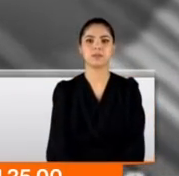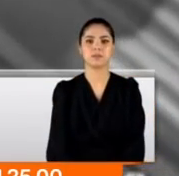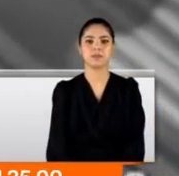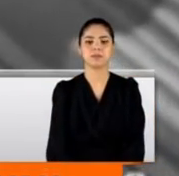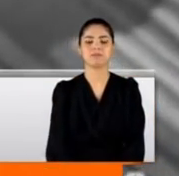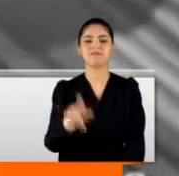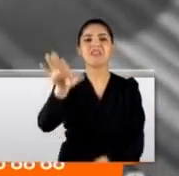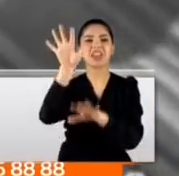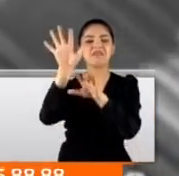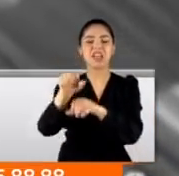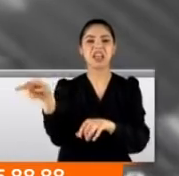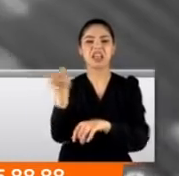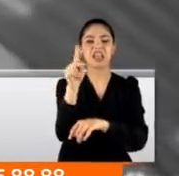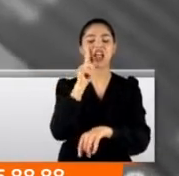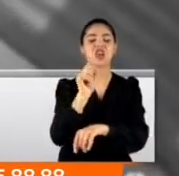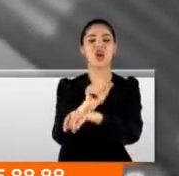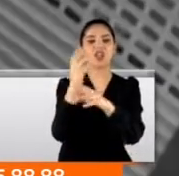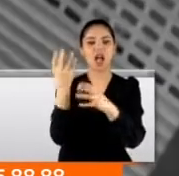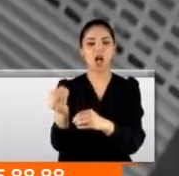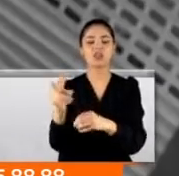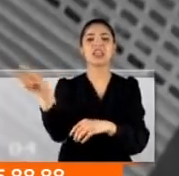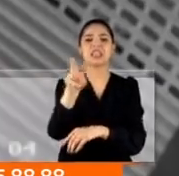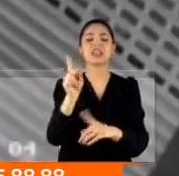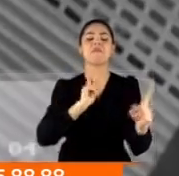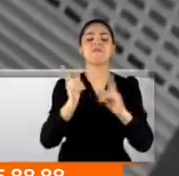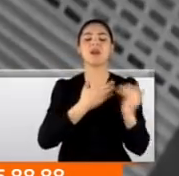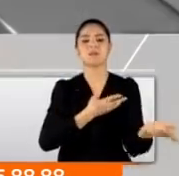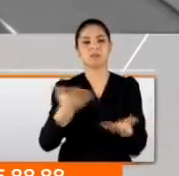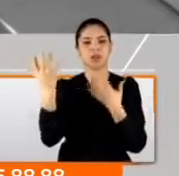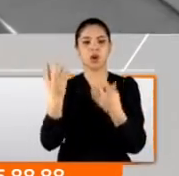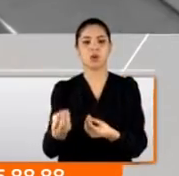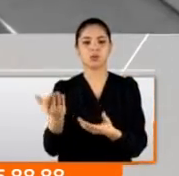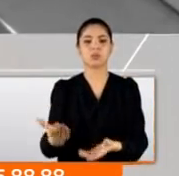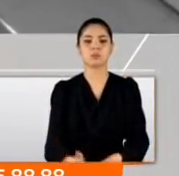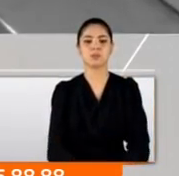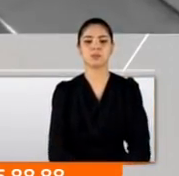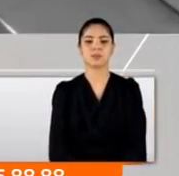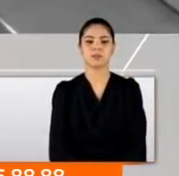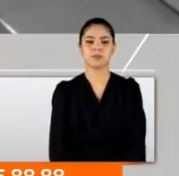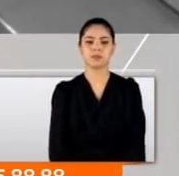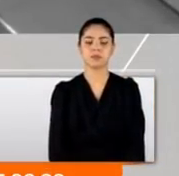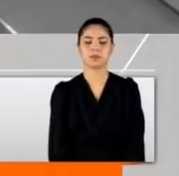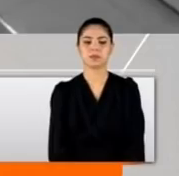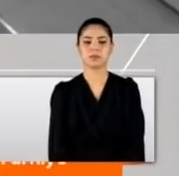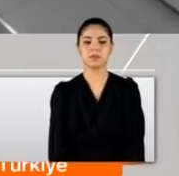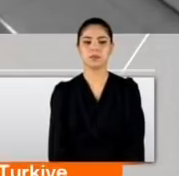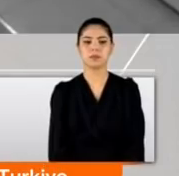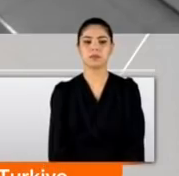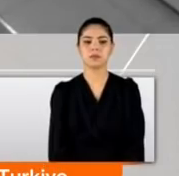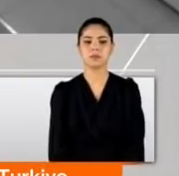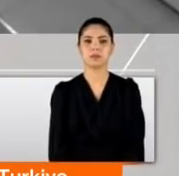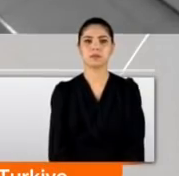Suçüstü yakalanan zanlılar gözaltına alındı. Her ikisi de adliyeye sevk edildi. Hayatımız, her şeyimiz, canımız, malımız, bütün